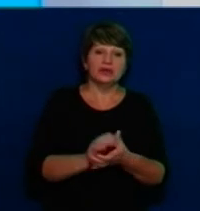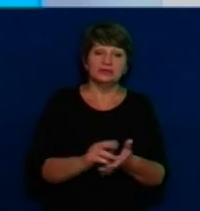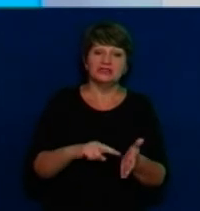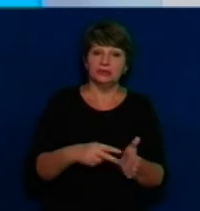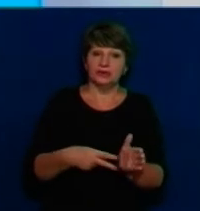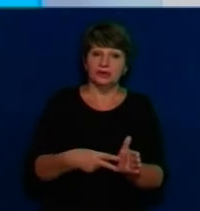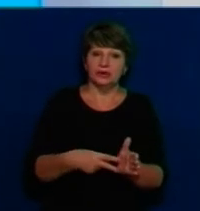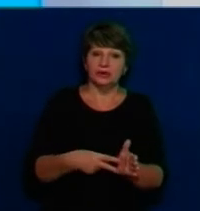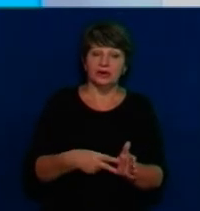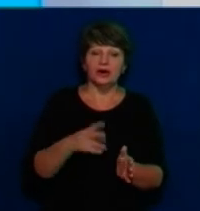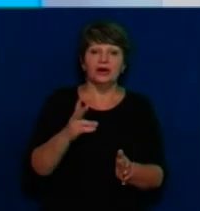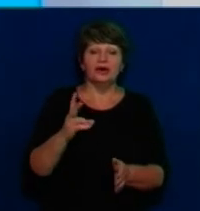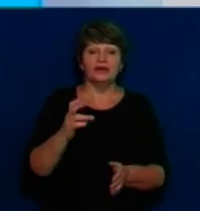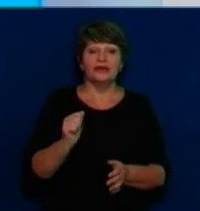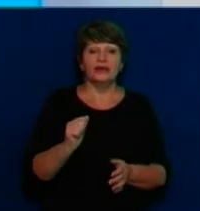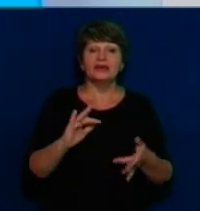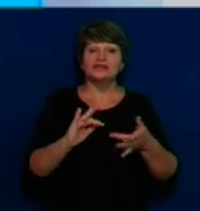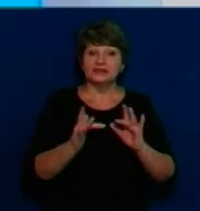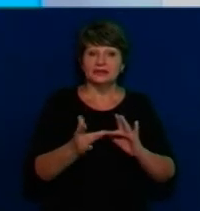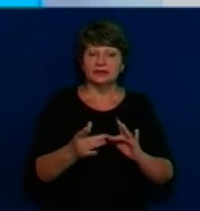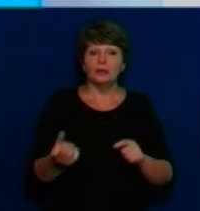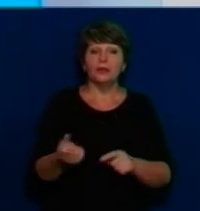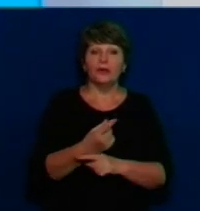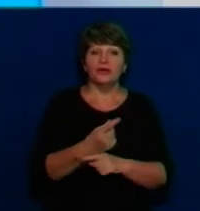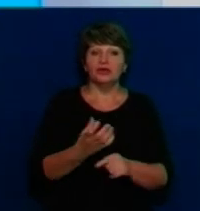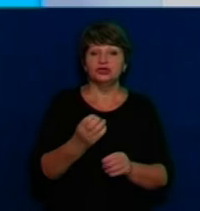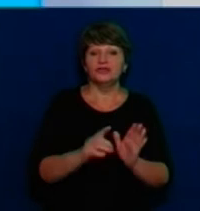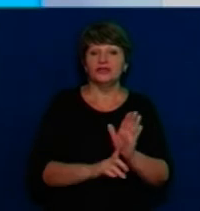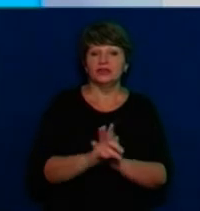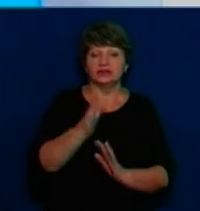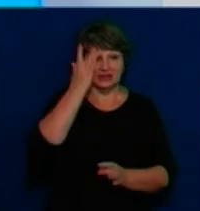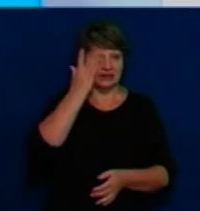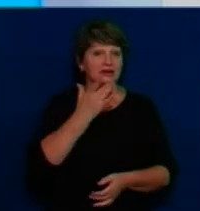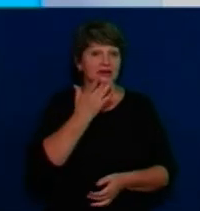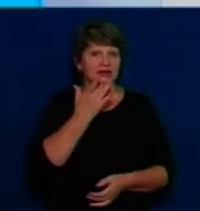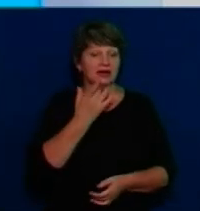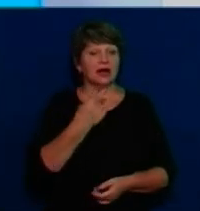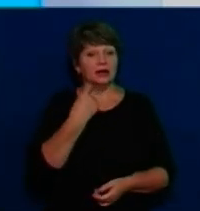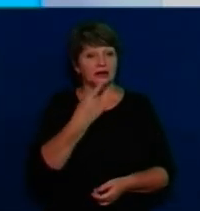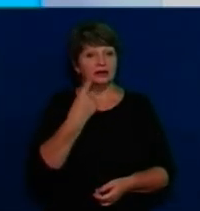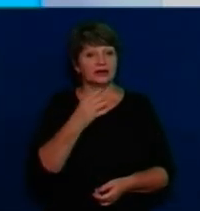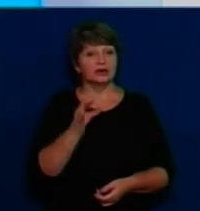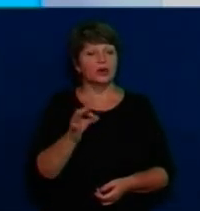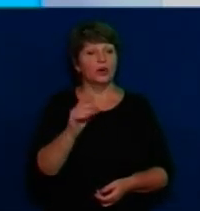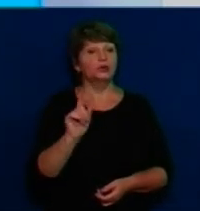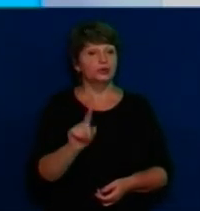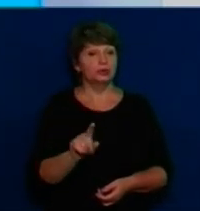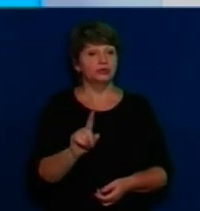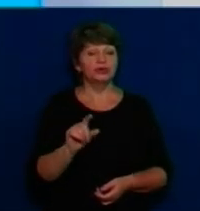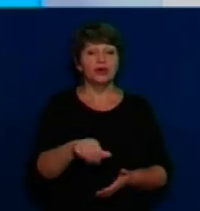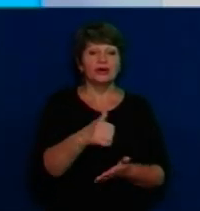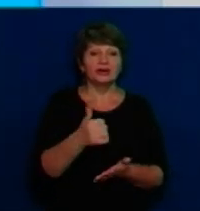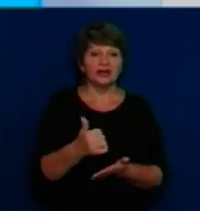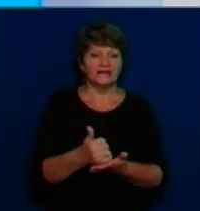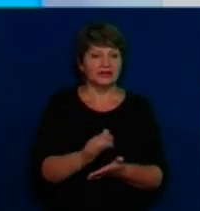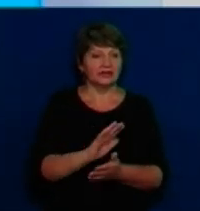На сайті він з'явився ще на початку серпня. Я особисто його вже там бачив. Тобто, мова йде про те, що головне все